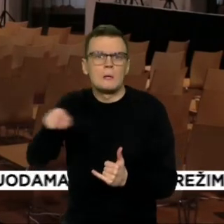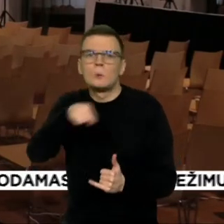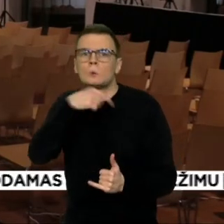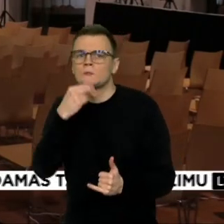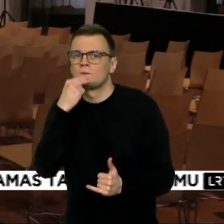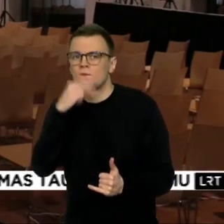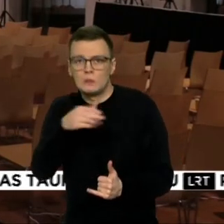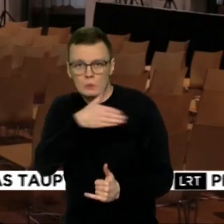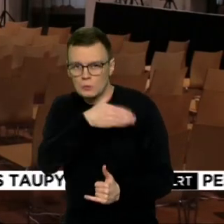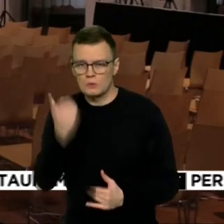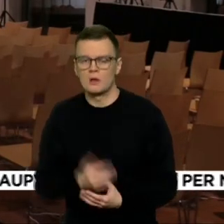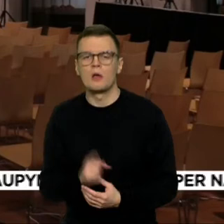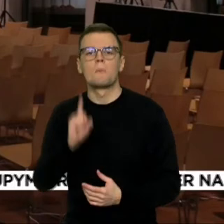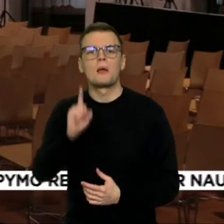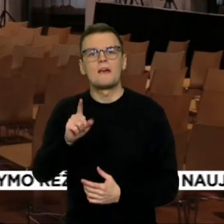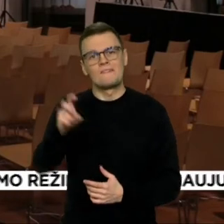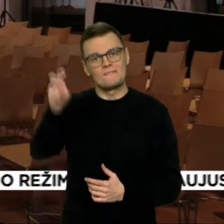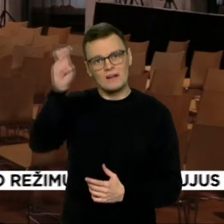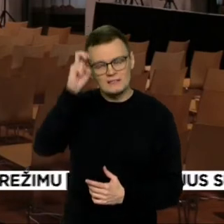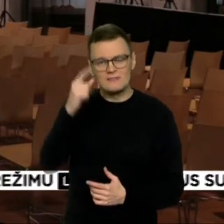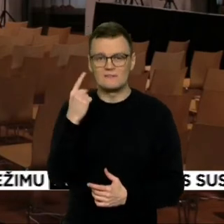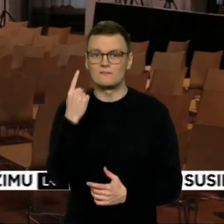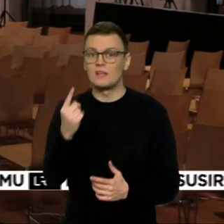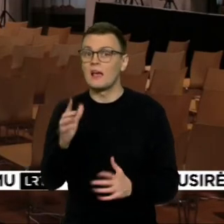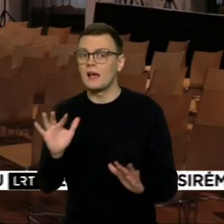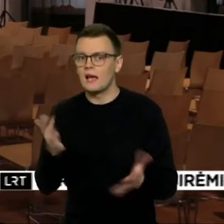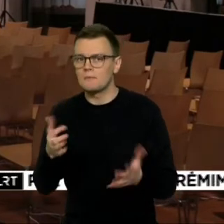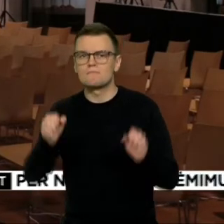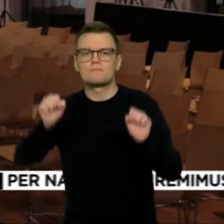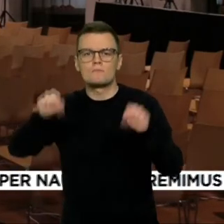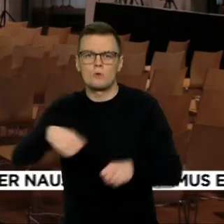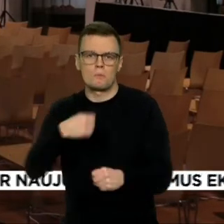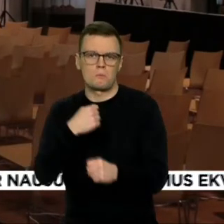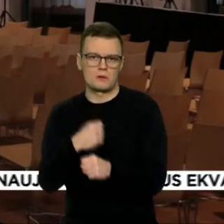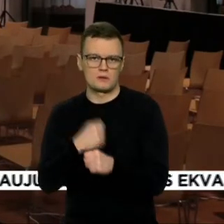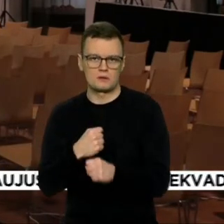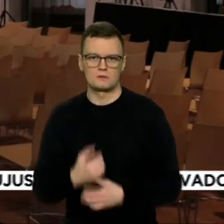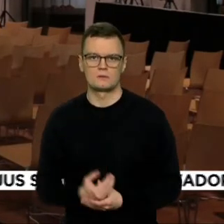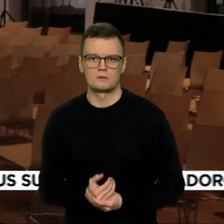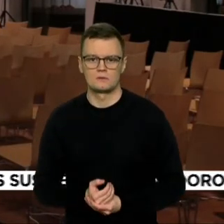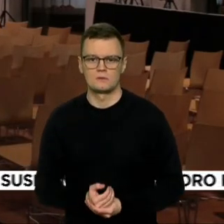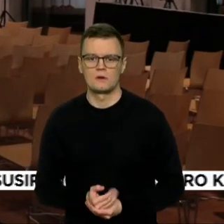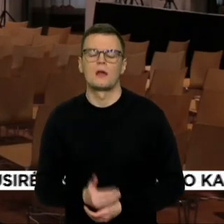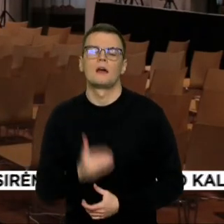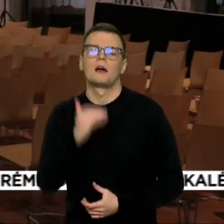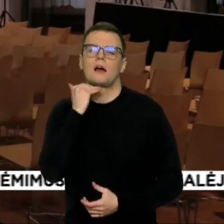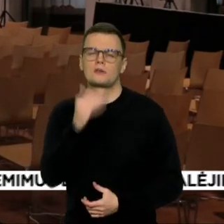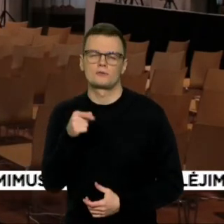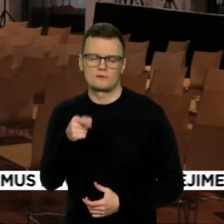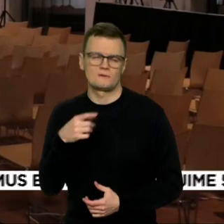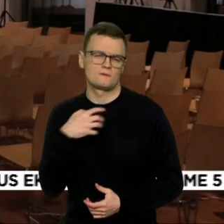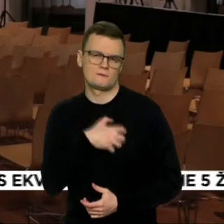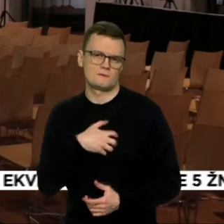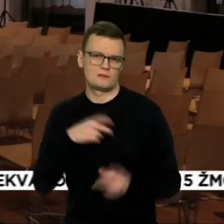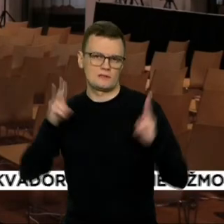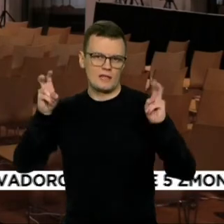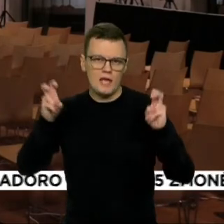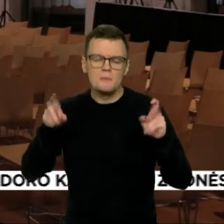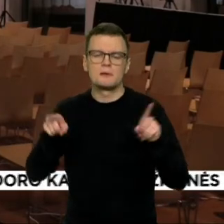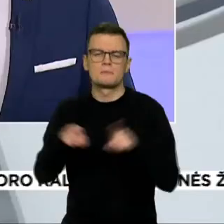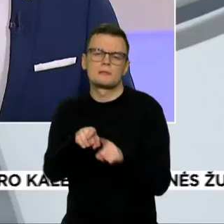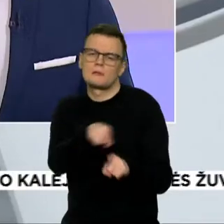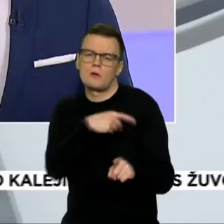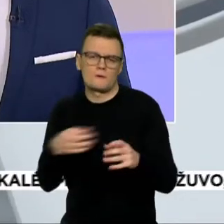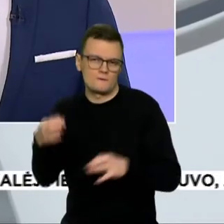valstybė, vienas valstybinis veikėjas turi tokių pajėgumų tą padaryti. Tai be abejo, kad tai yra srabus klausimas ir apie jį taip pat bus daug kalbama.